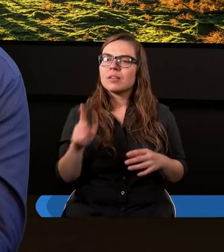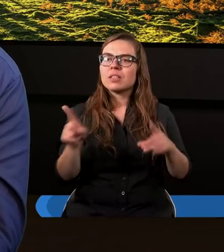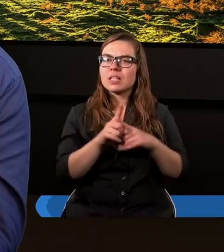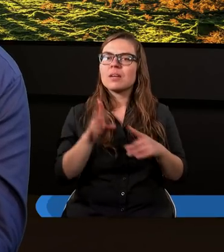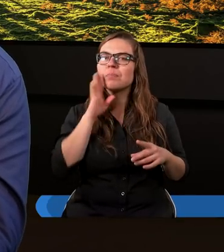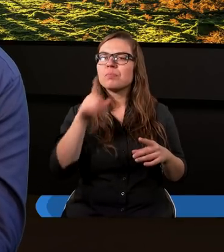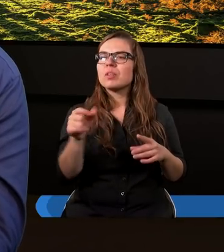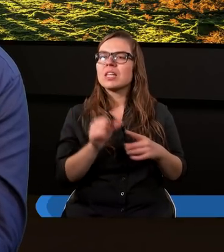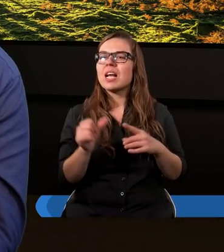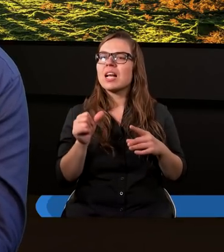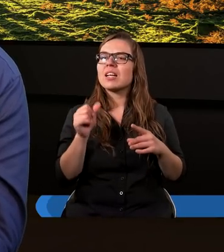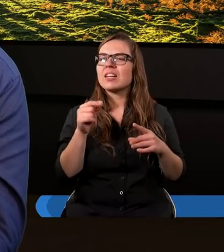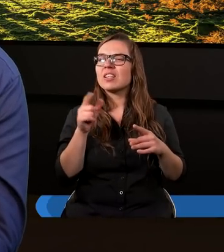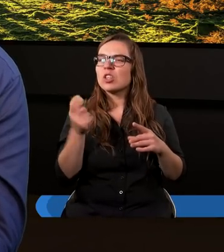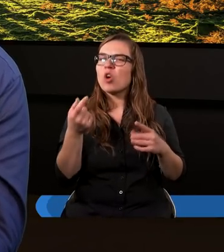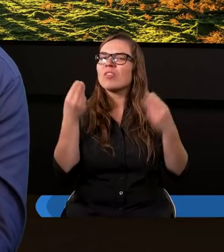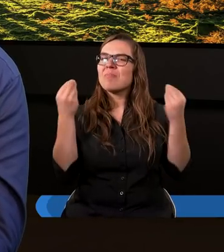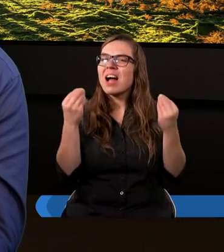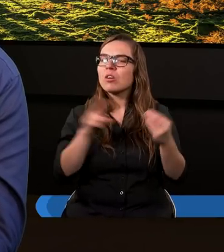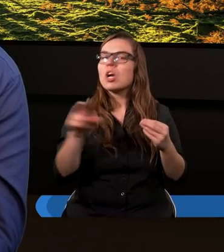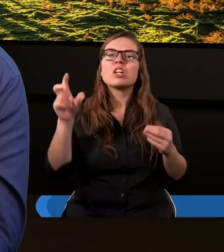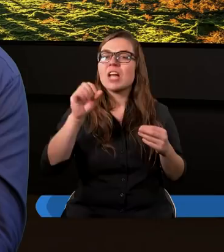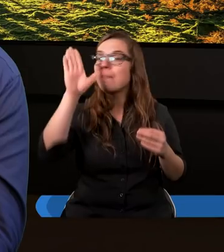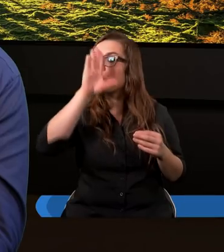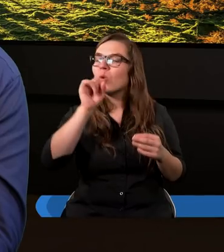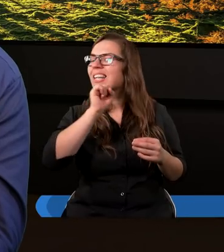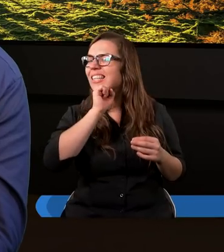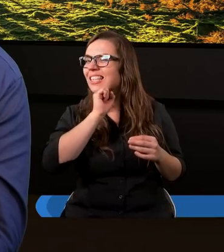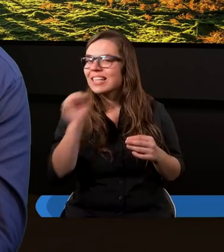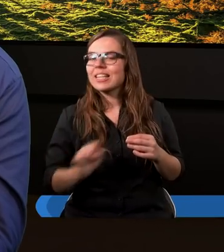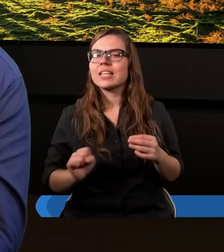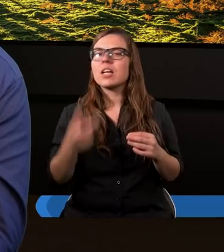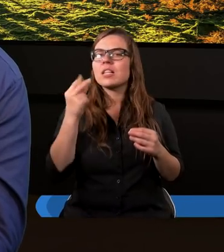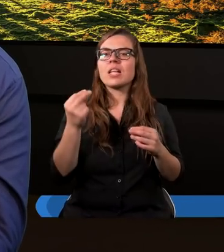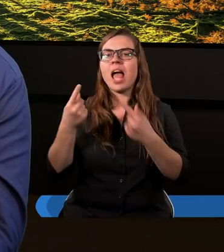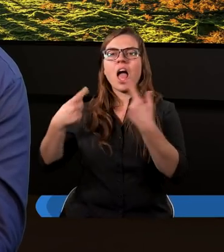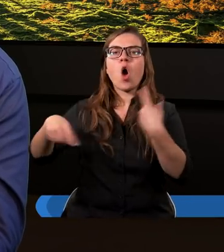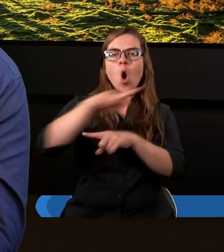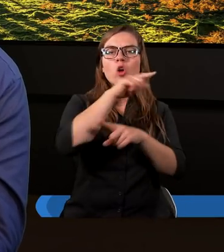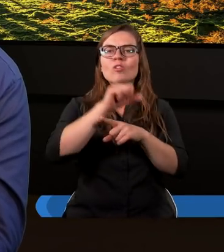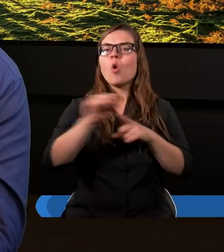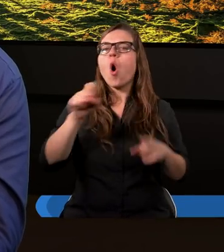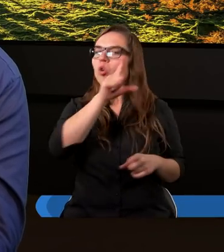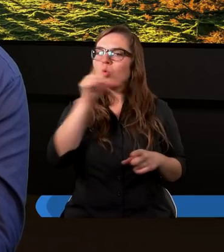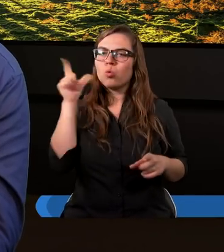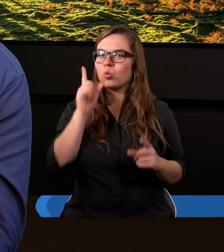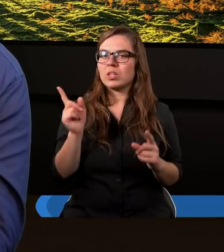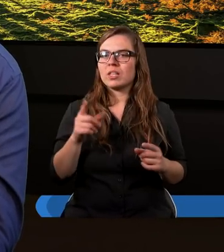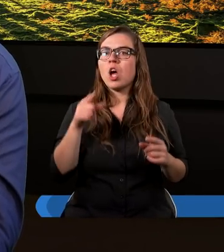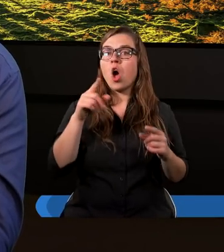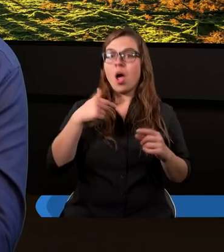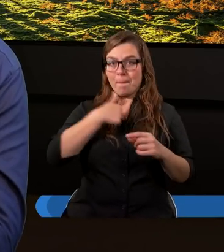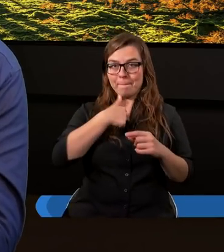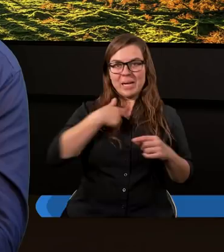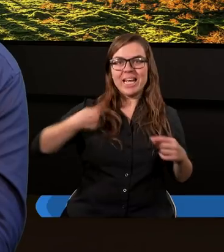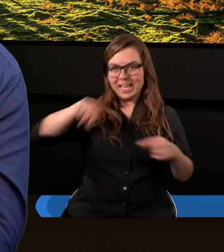jedna fantastyczna, wspaniała rzecz, że Pan Bóg nigdy nie odwrócił się od ludzi. Ludzie odwrócili